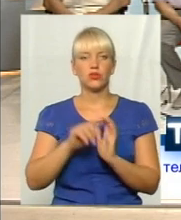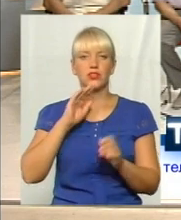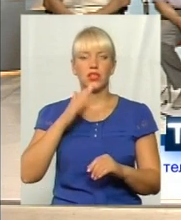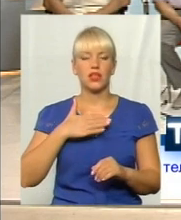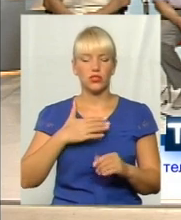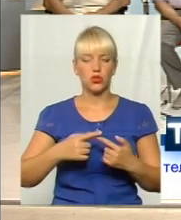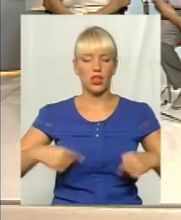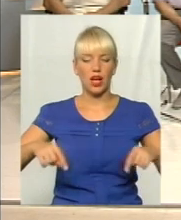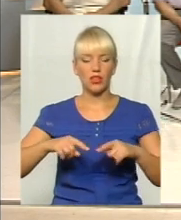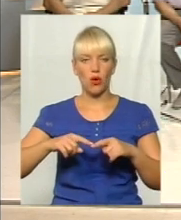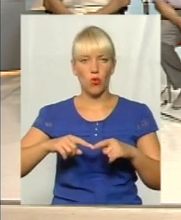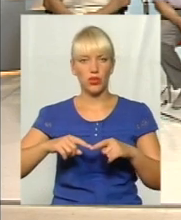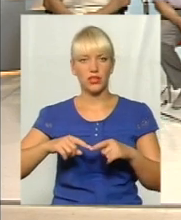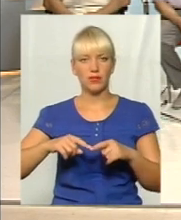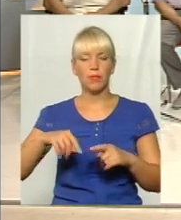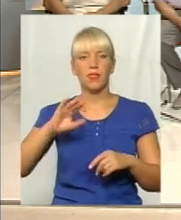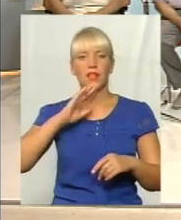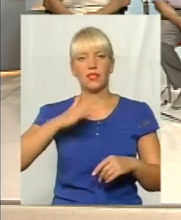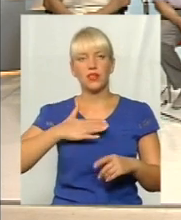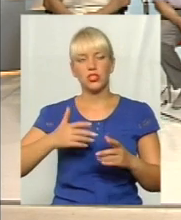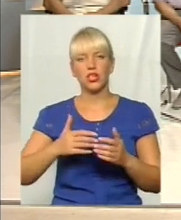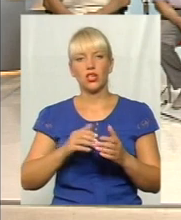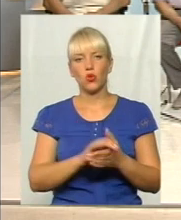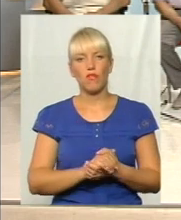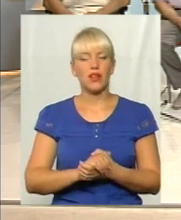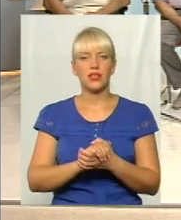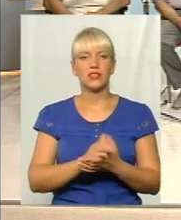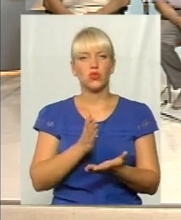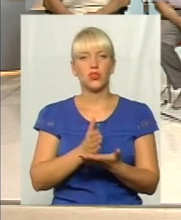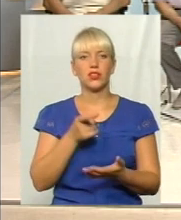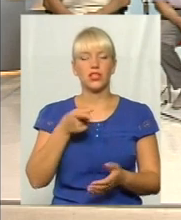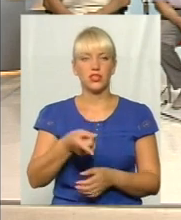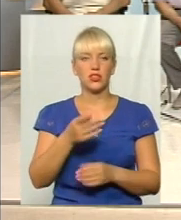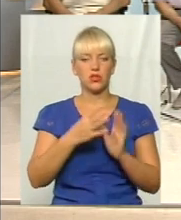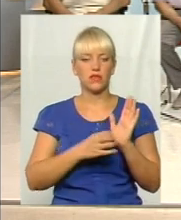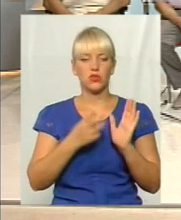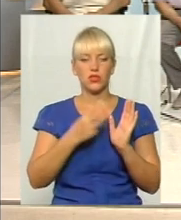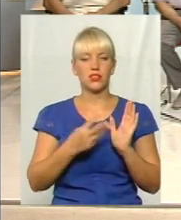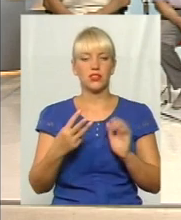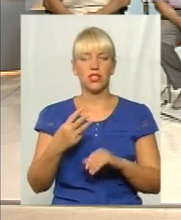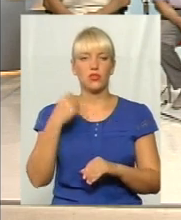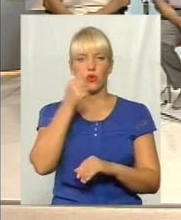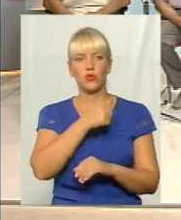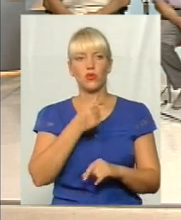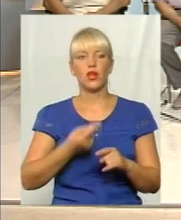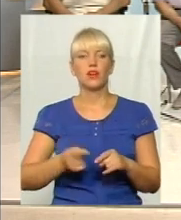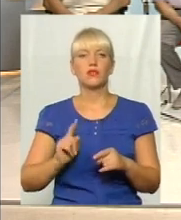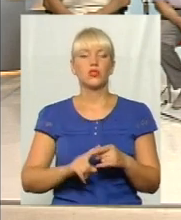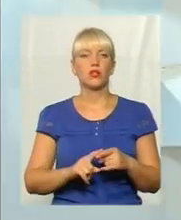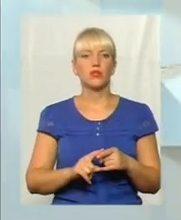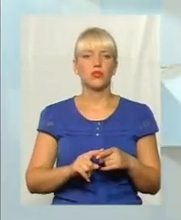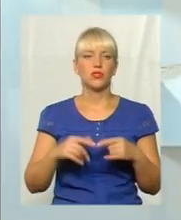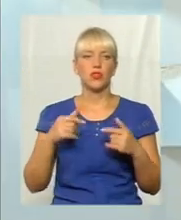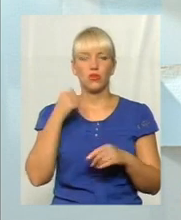категорії, то наше товариство існує з 1933 року. В цьому це вже